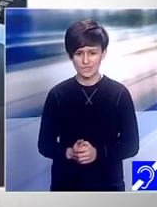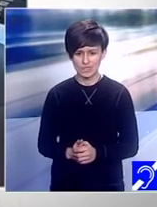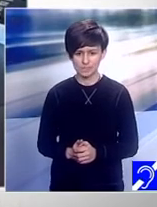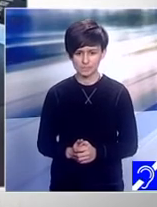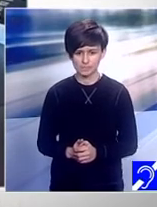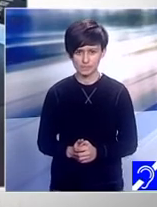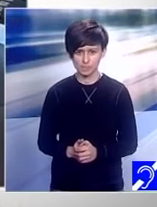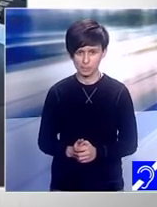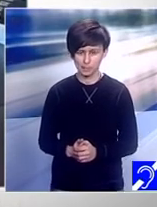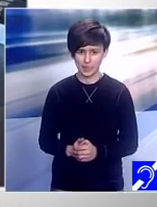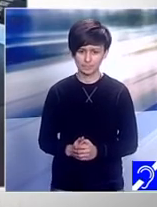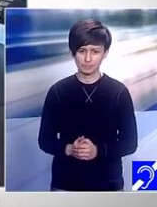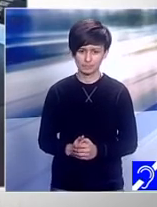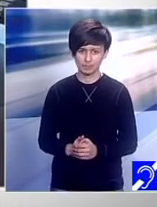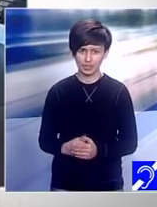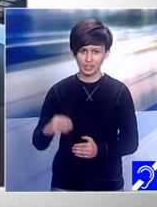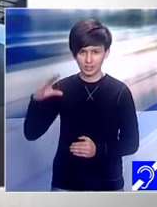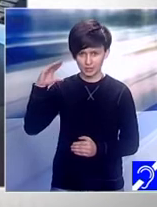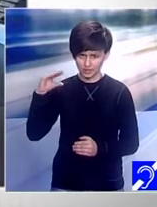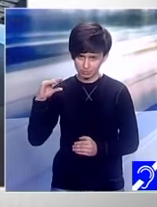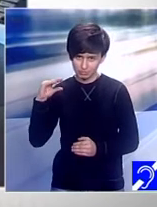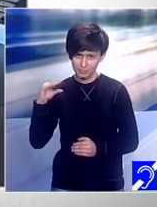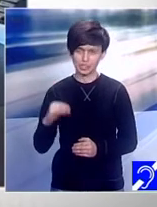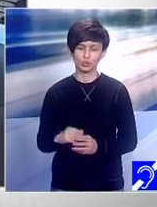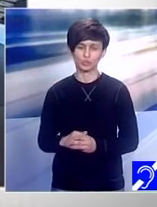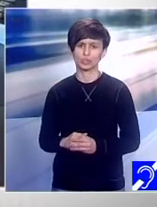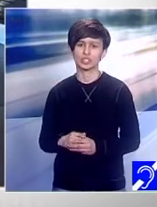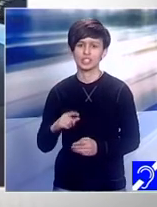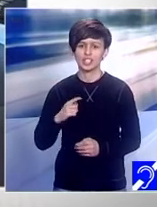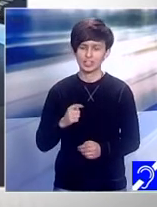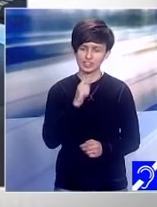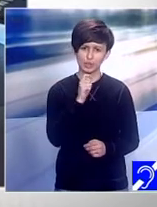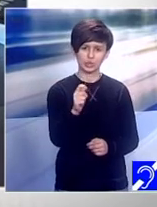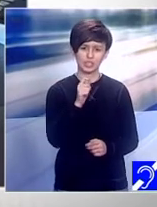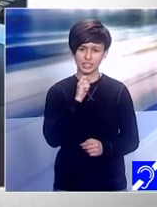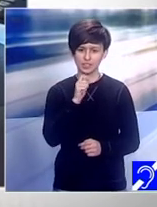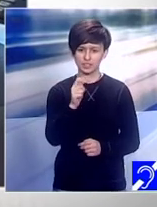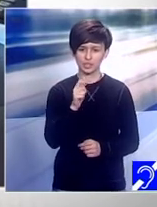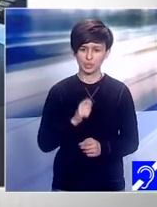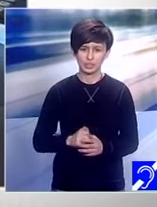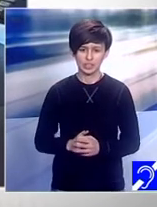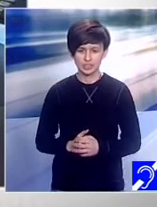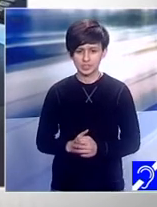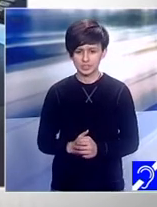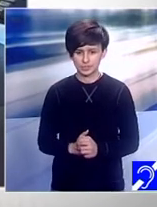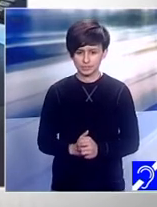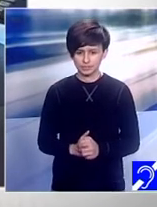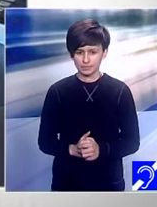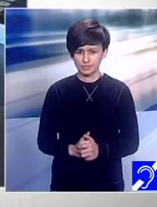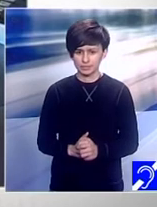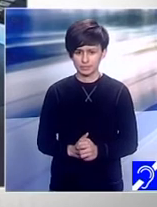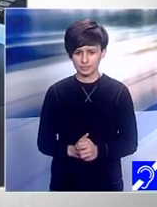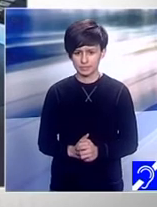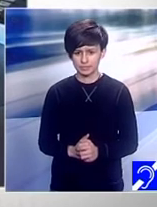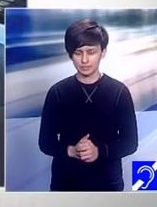Pe scurt, e un interviu. Pe scurt se numește Perspective. Ok. și